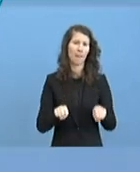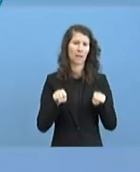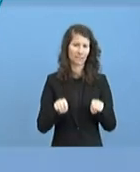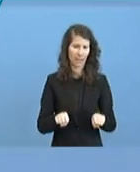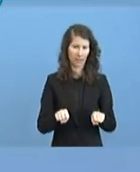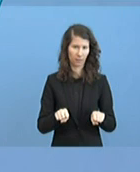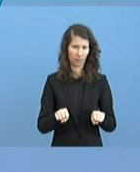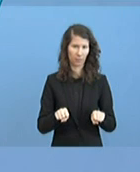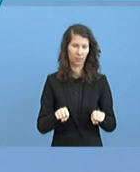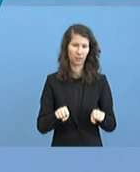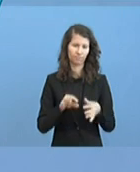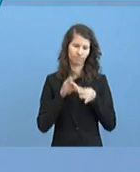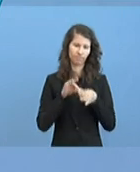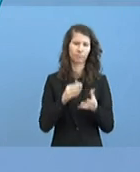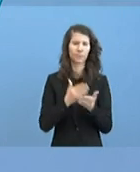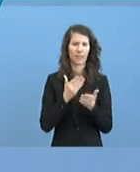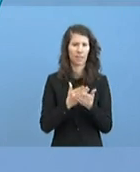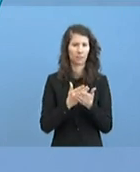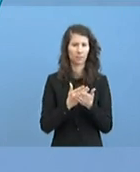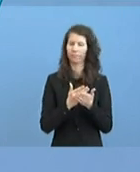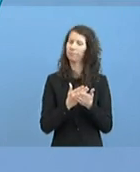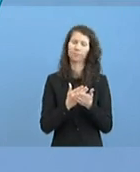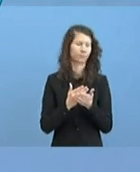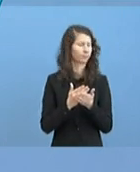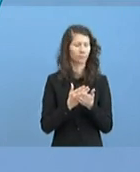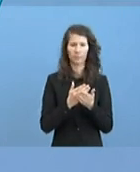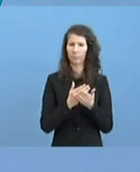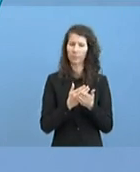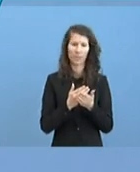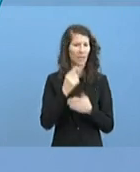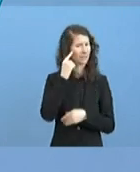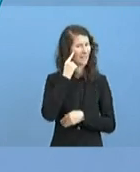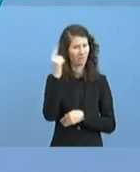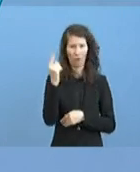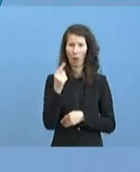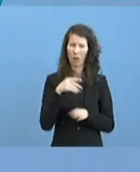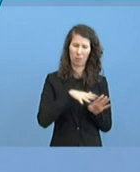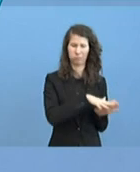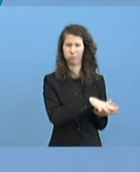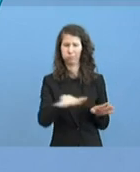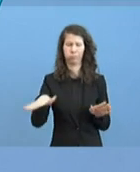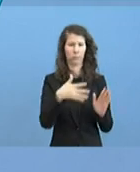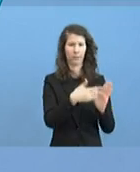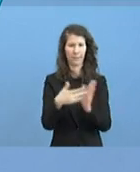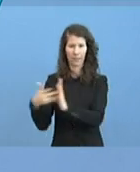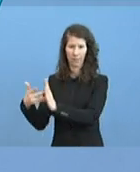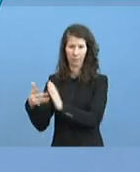keinen Sinn, wirklich großflächig zu testen, da auch ein negatives Ergebnis dann möglicherweise auch für ihr eine falsche Sicherheit